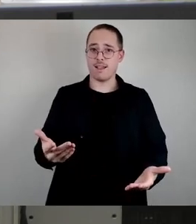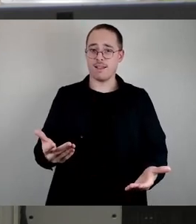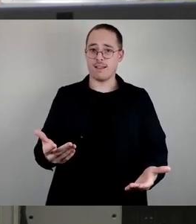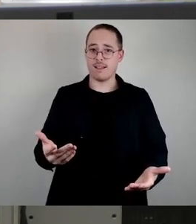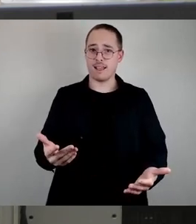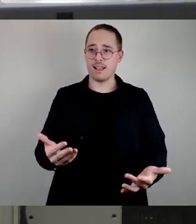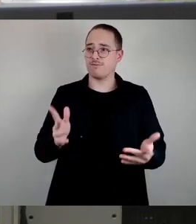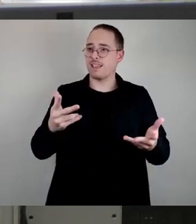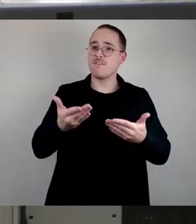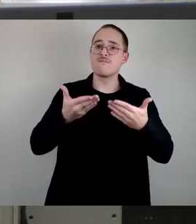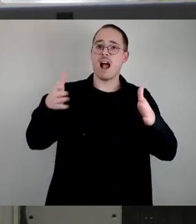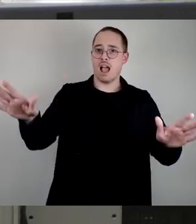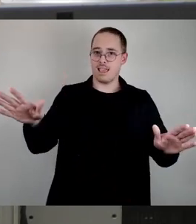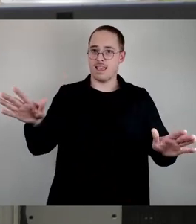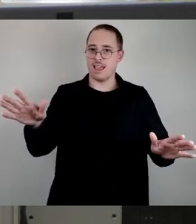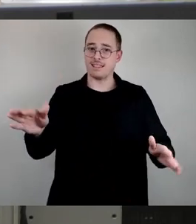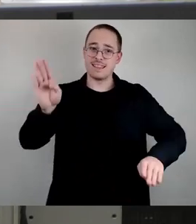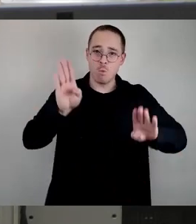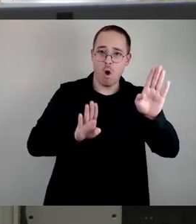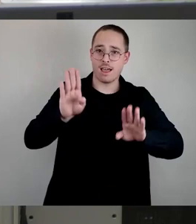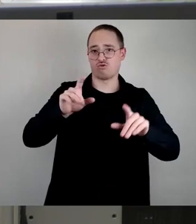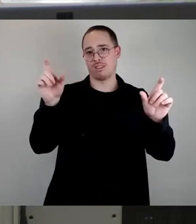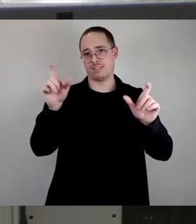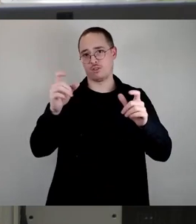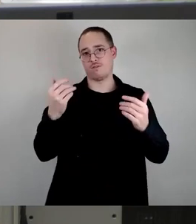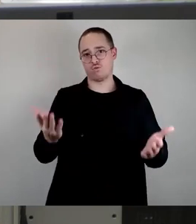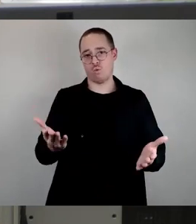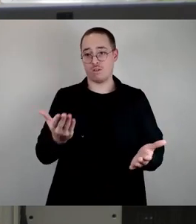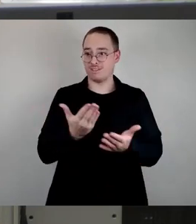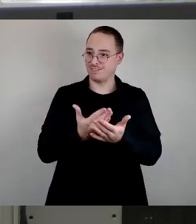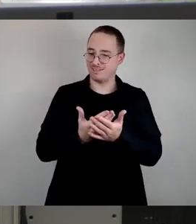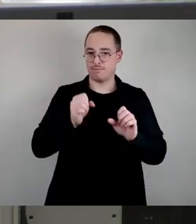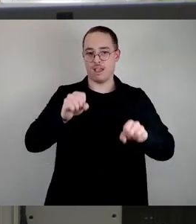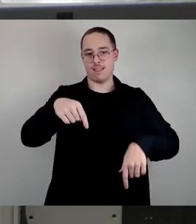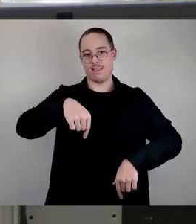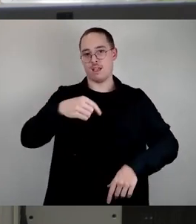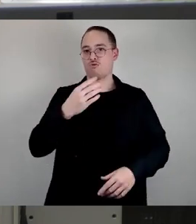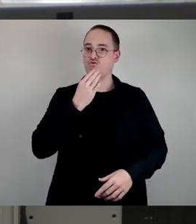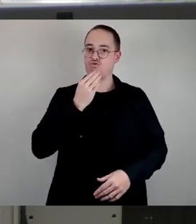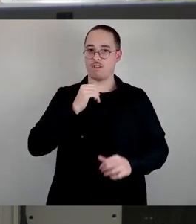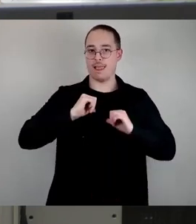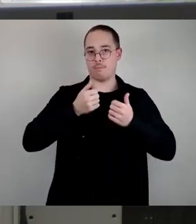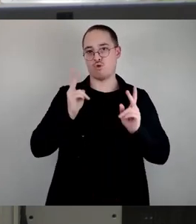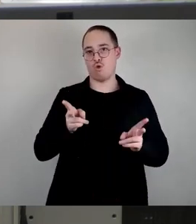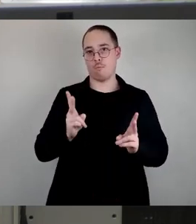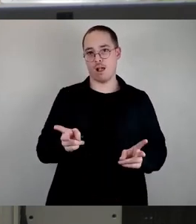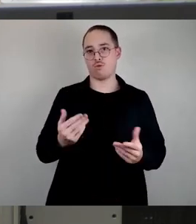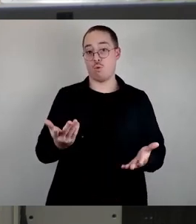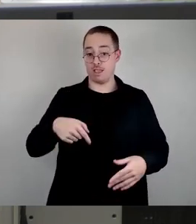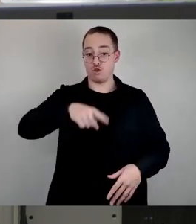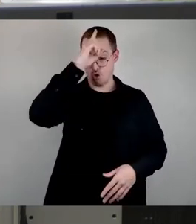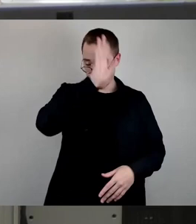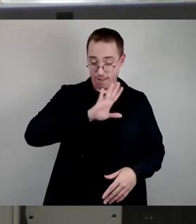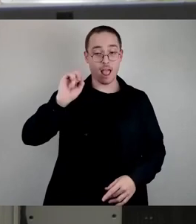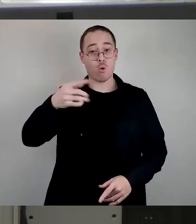die demokratische Gesellschaft ist, die dieses jüdische Leben bei uns in Deutschland, auch hier bei uns in Dresden